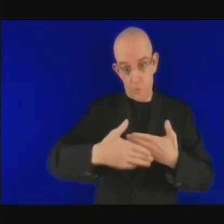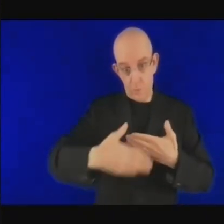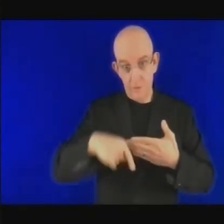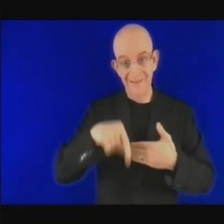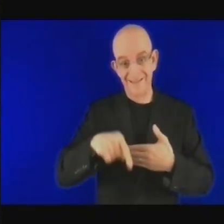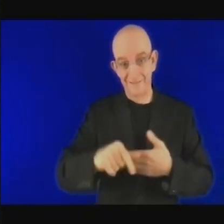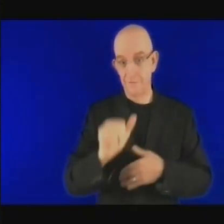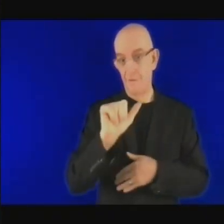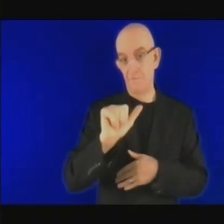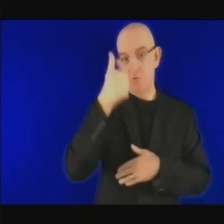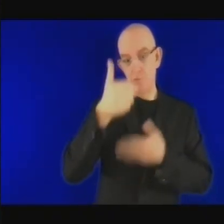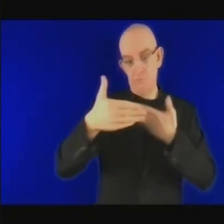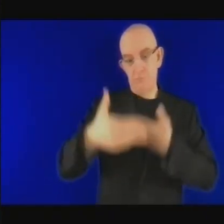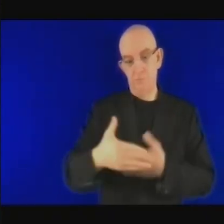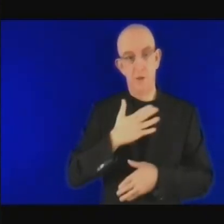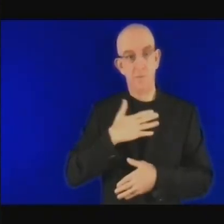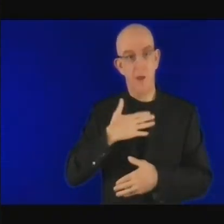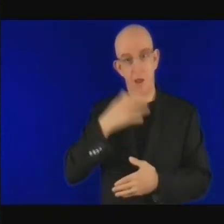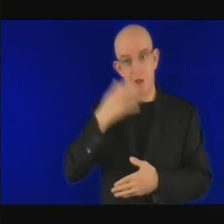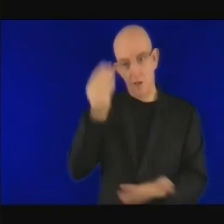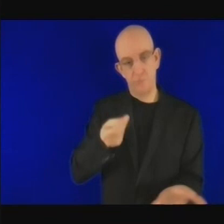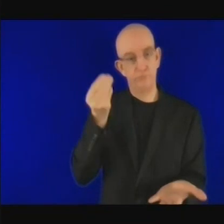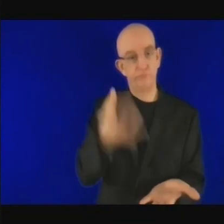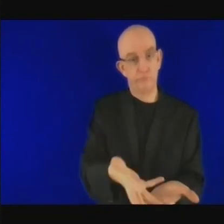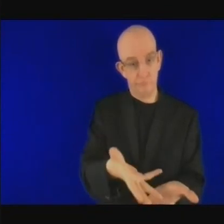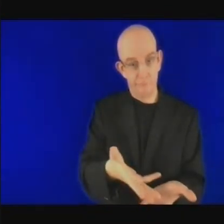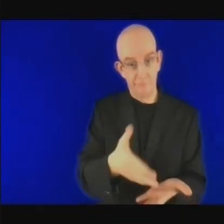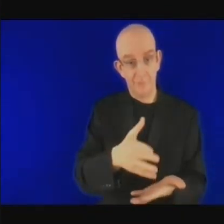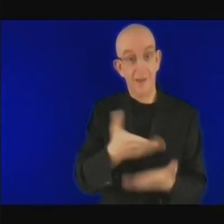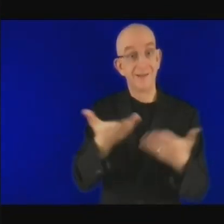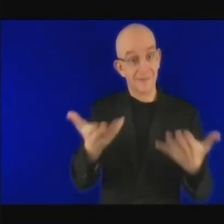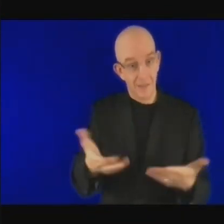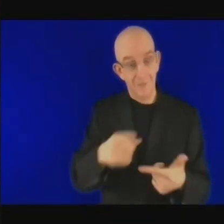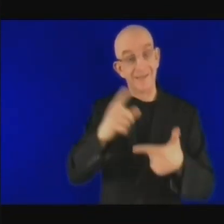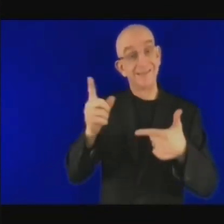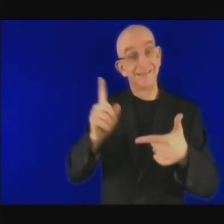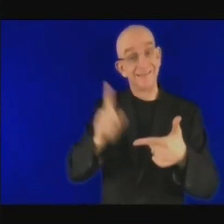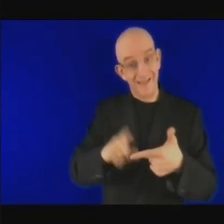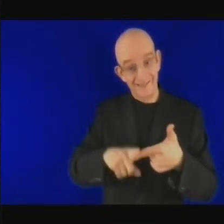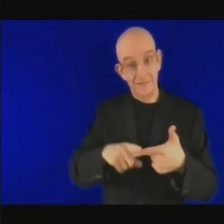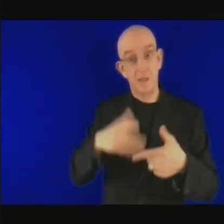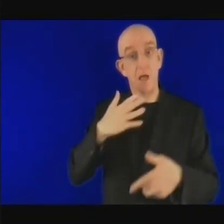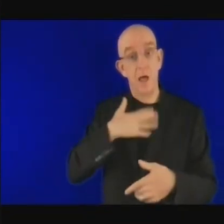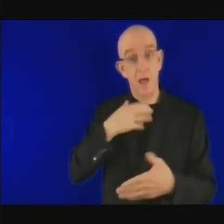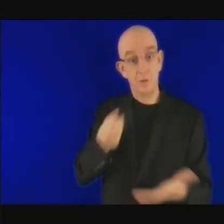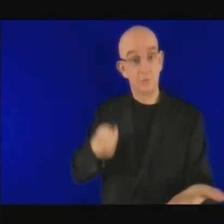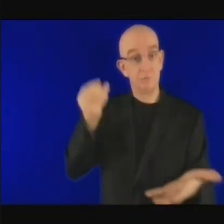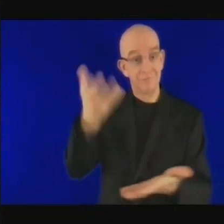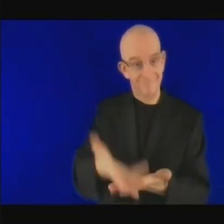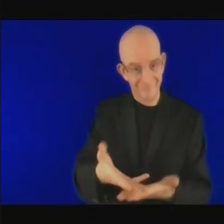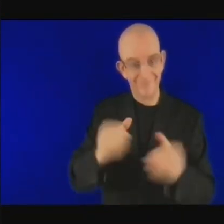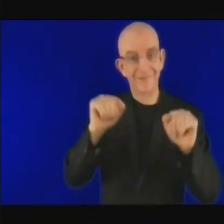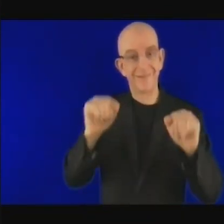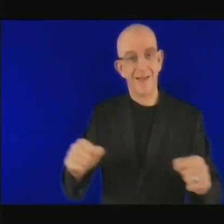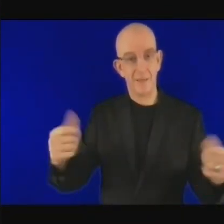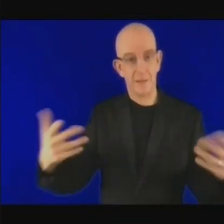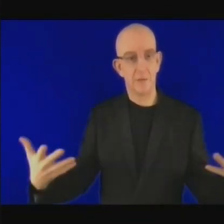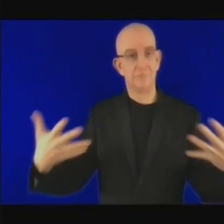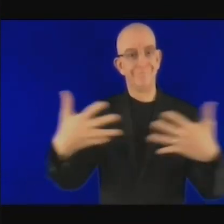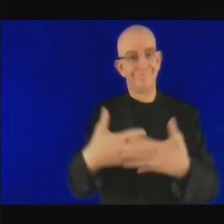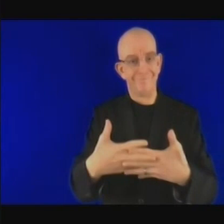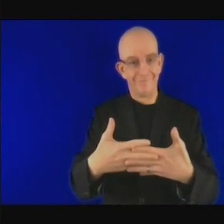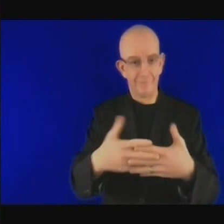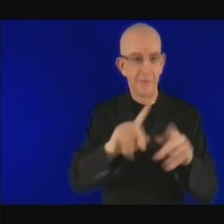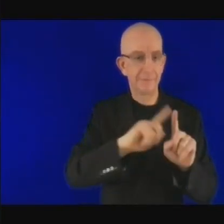ça c'est la première partie de ma contribution deuxième partie je vais parler des autres facteurs relatifs aux capacités d